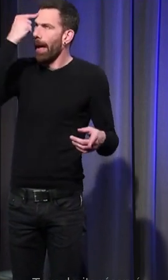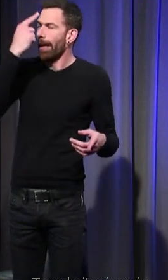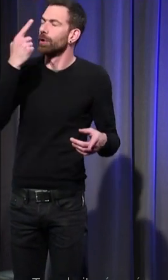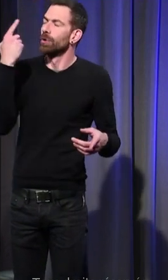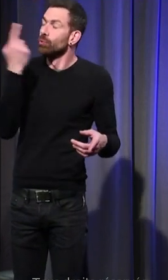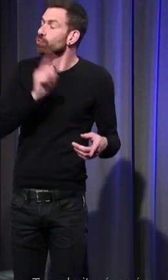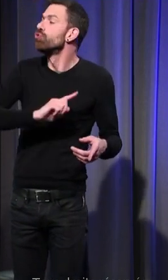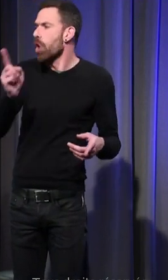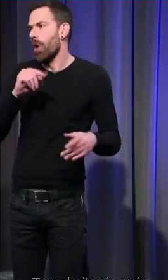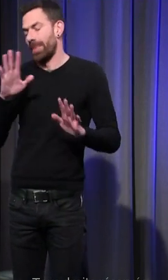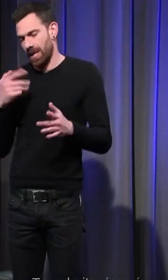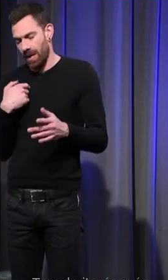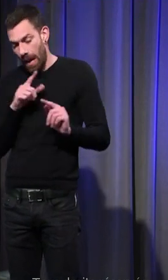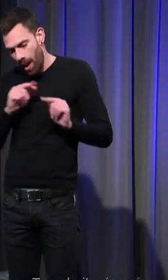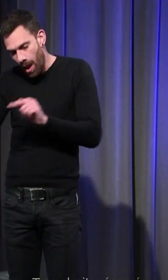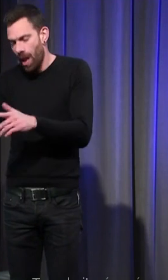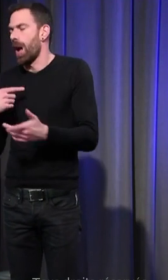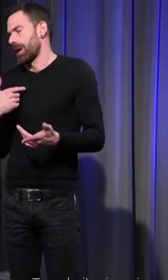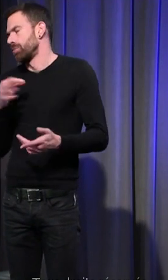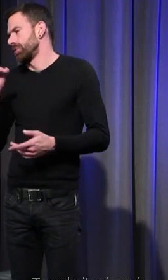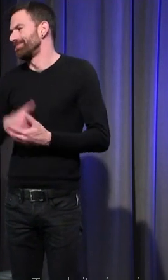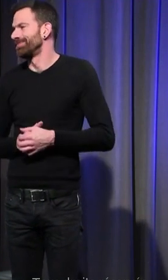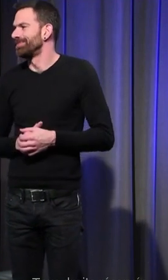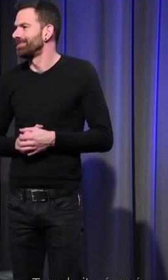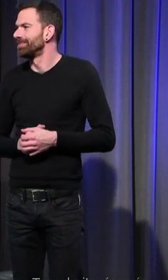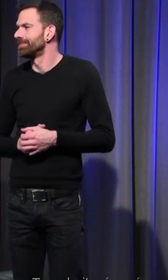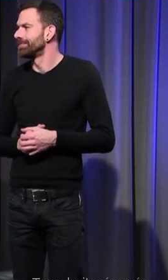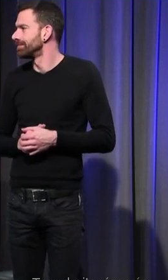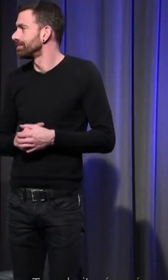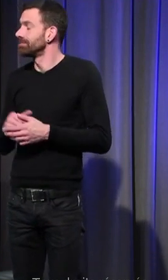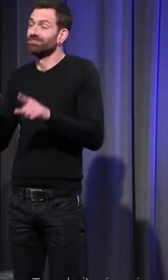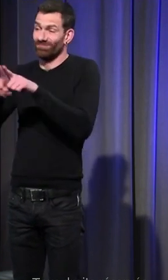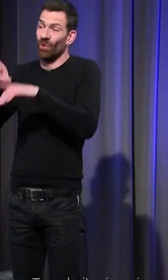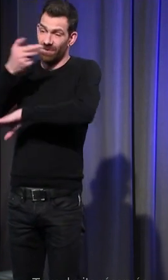en tout cas oui c'est extrêmement présent en archéologie aussi